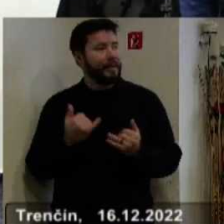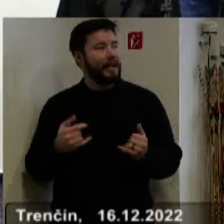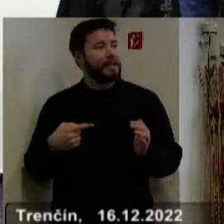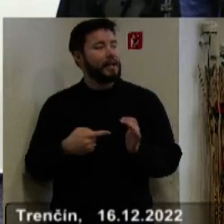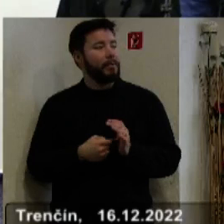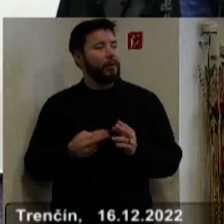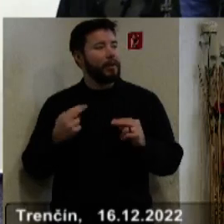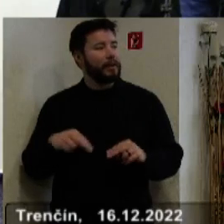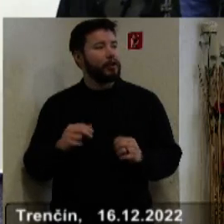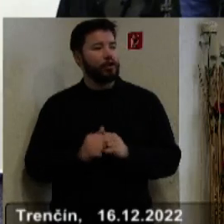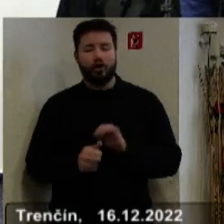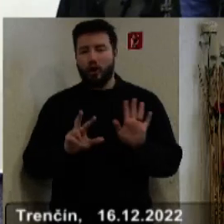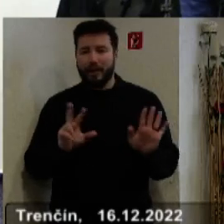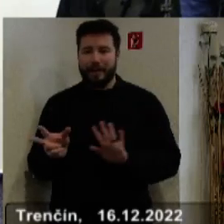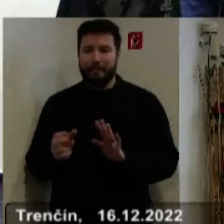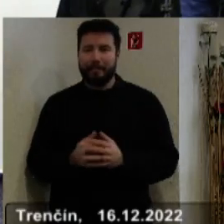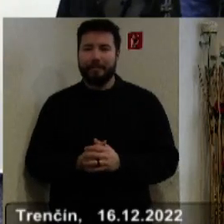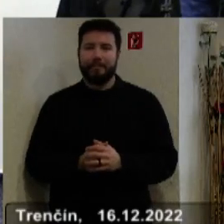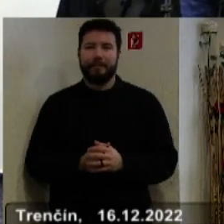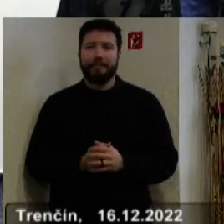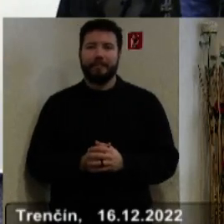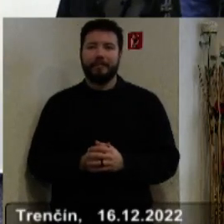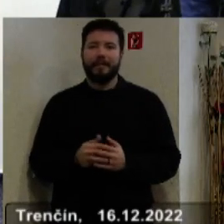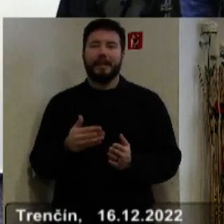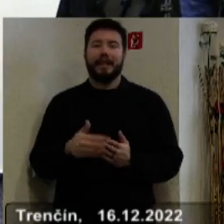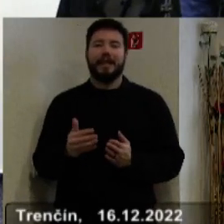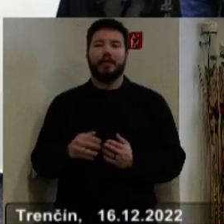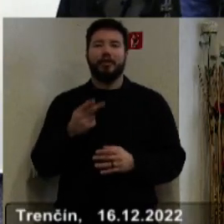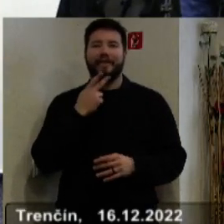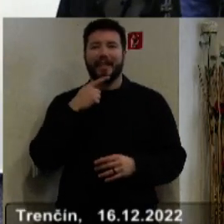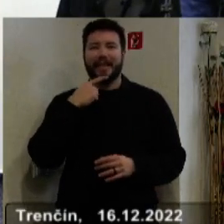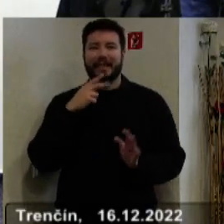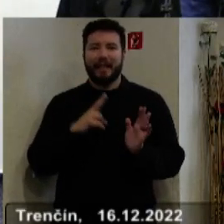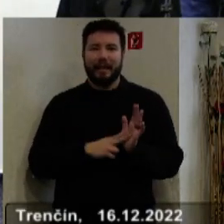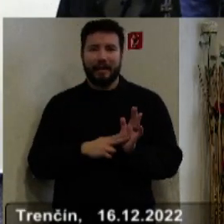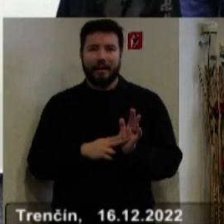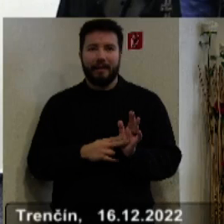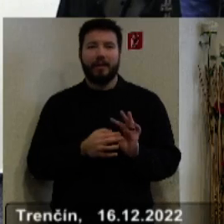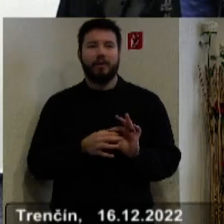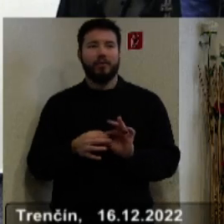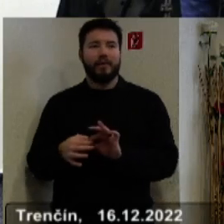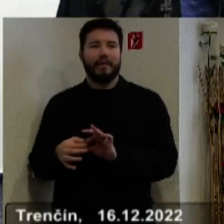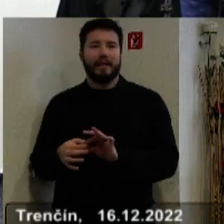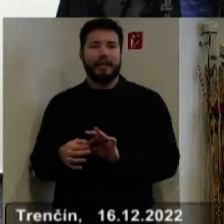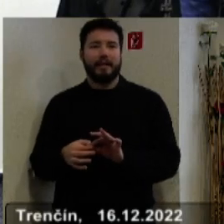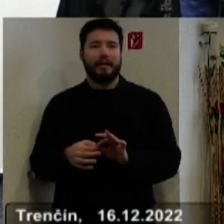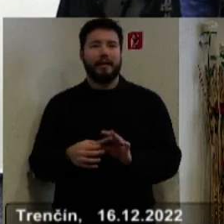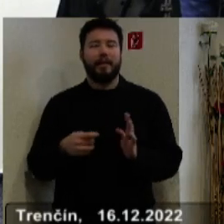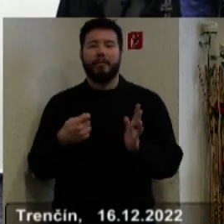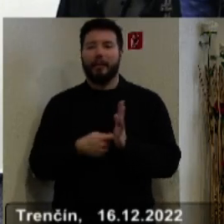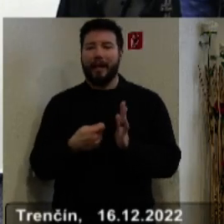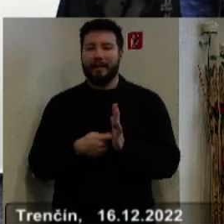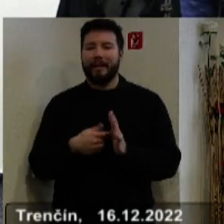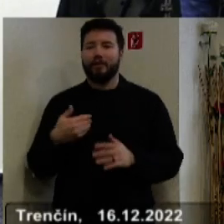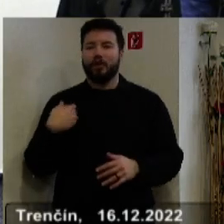číslo 8, ďalšie VZN, ktoré sa týka poplatkov